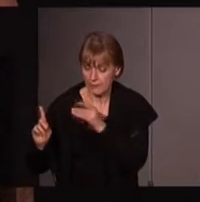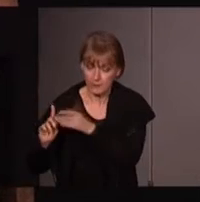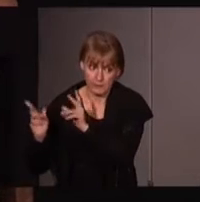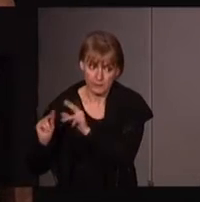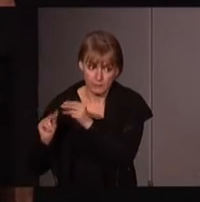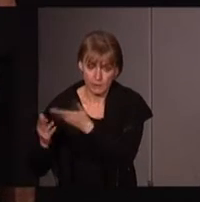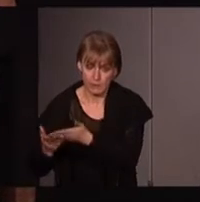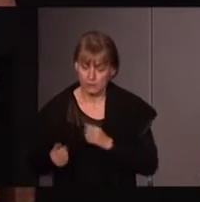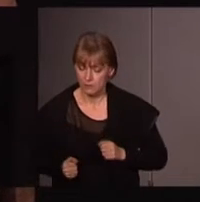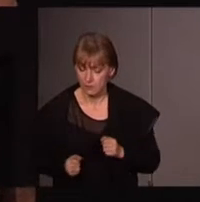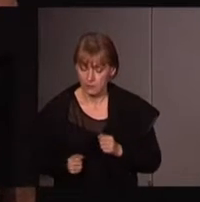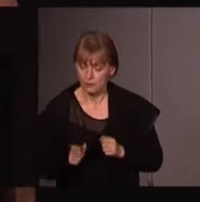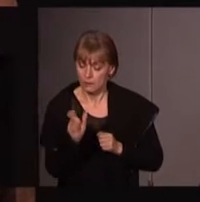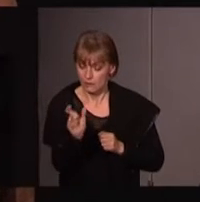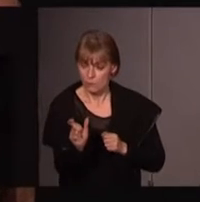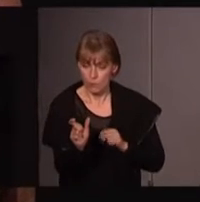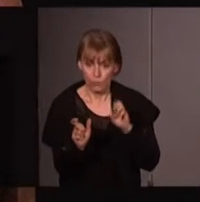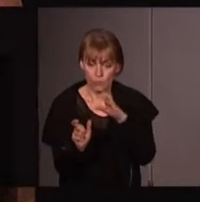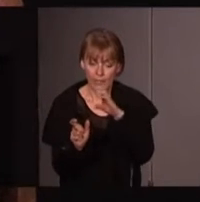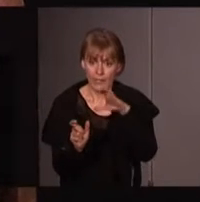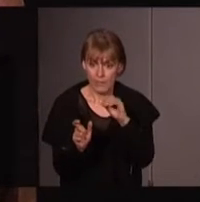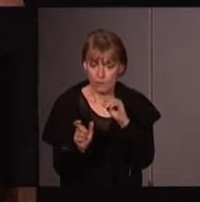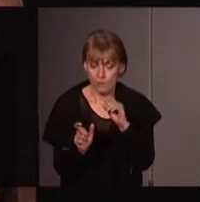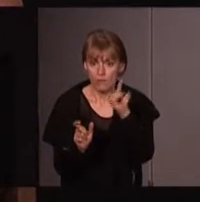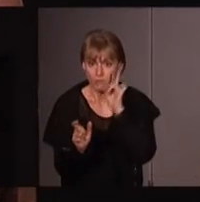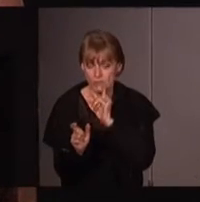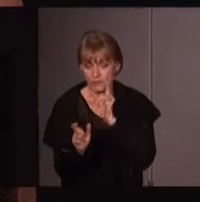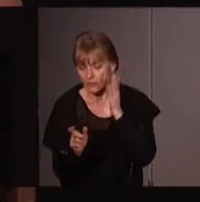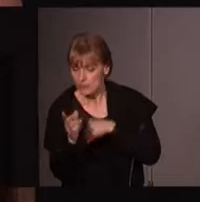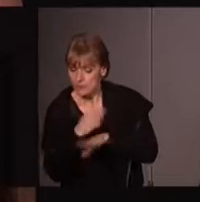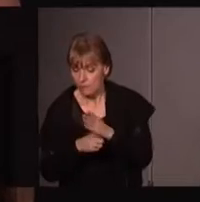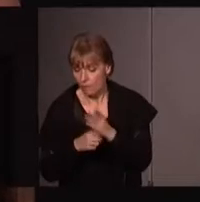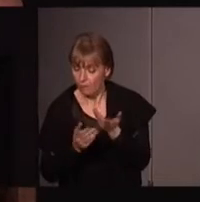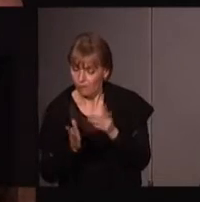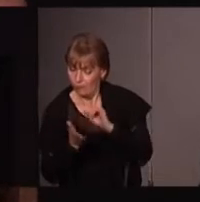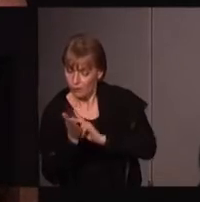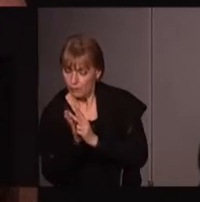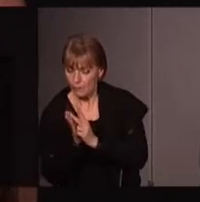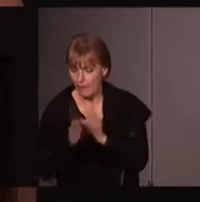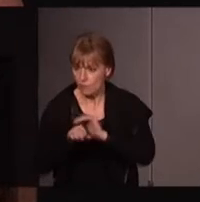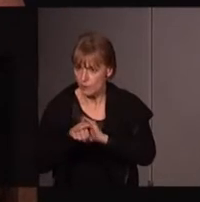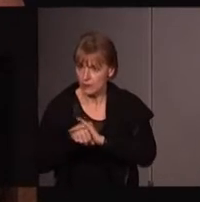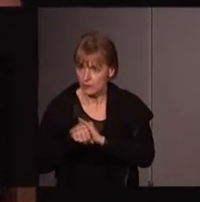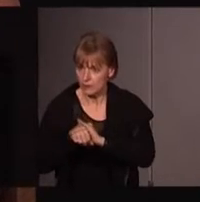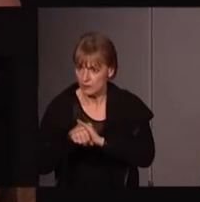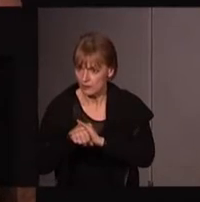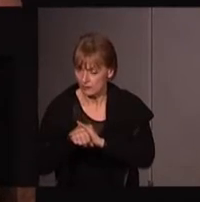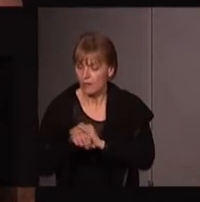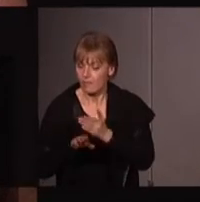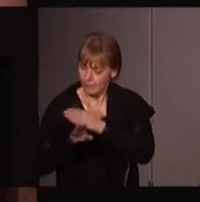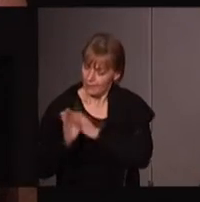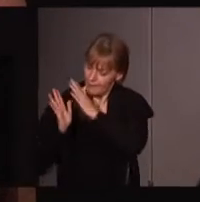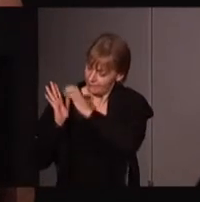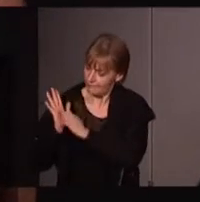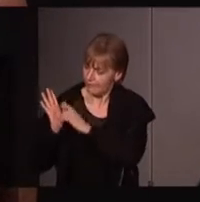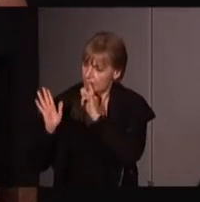le mot déco-féministe rentre dans le lexique politique et théorique, non pas avec ce texte de Françoise Dobone,